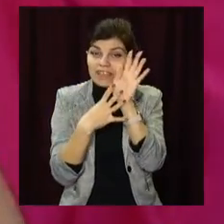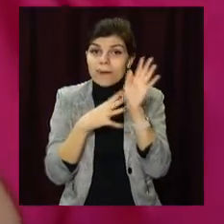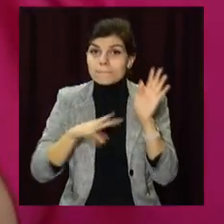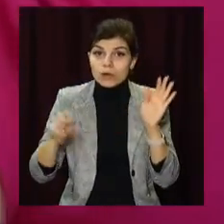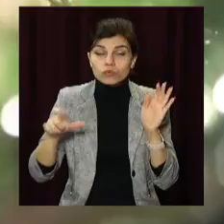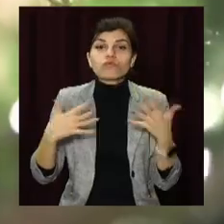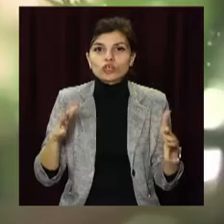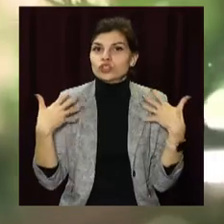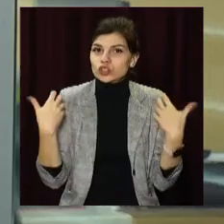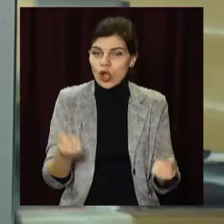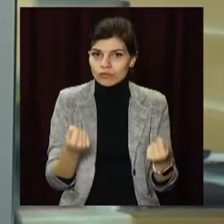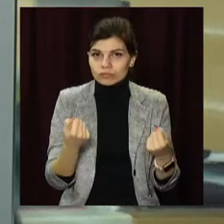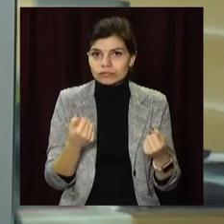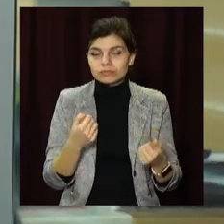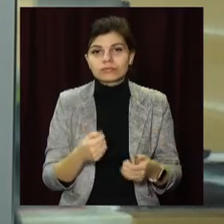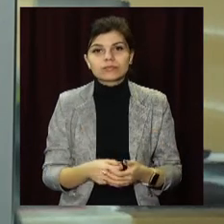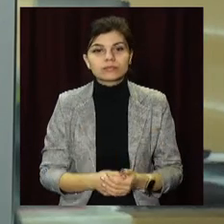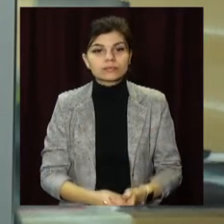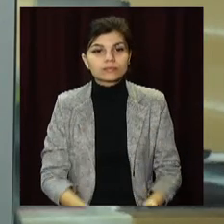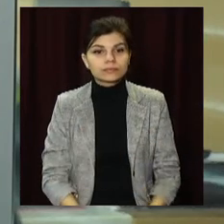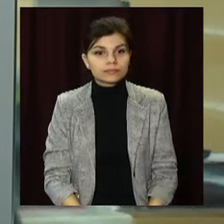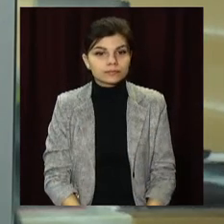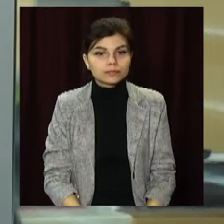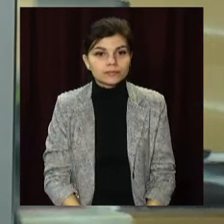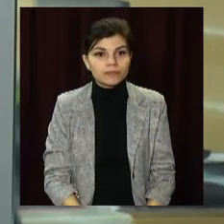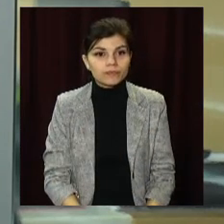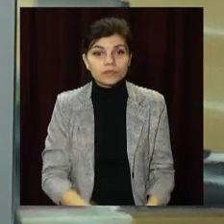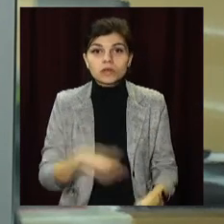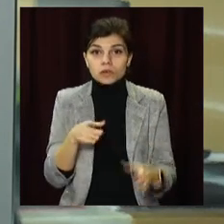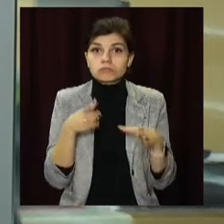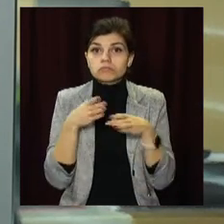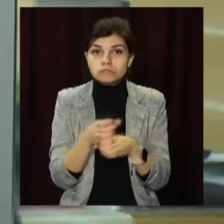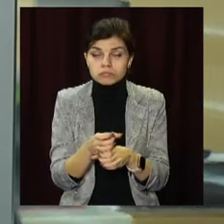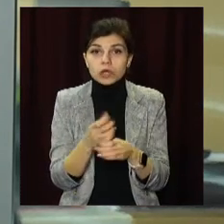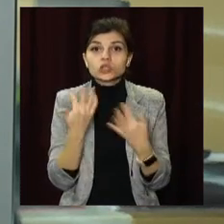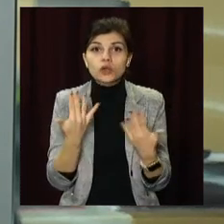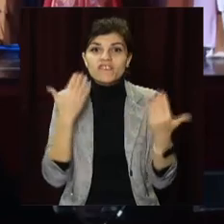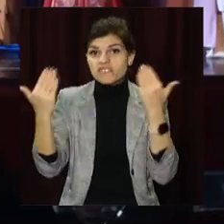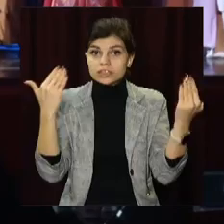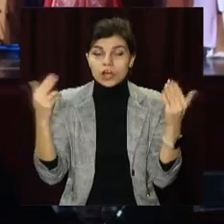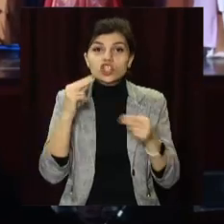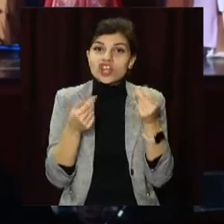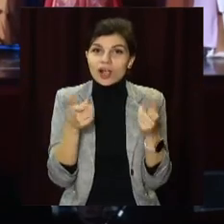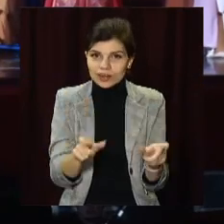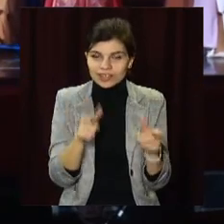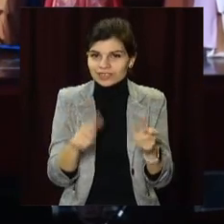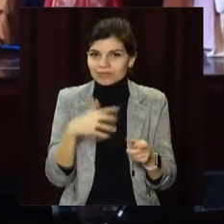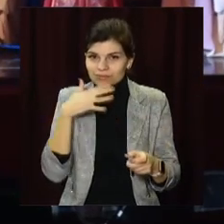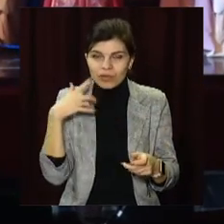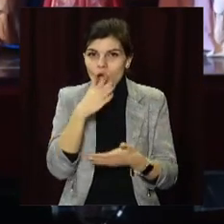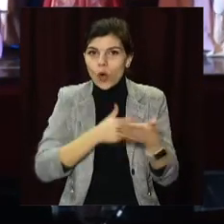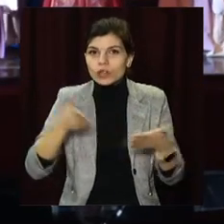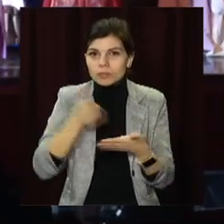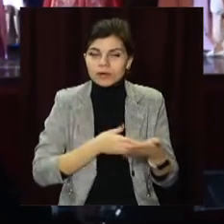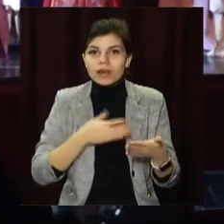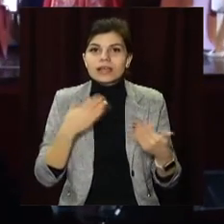коронавірусну недугу. Скоротили кількість вистав. У Дніпрі через карантинні омеження скасували деякі лютневі спектаклі в